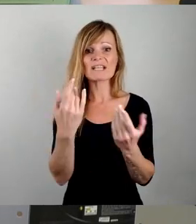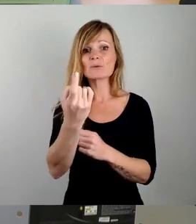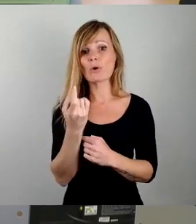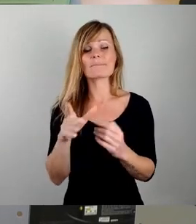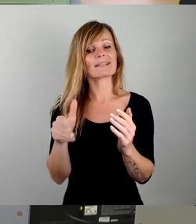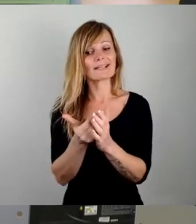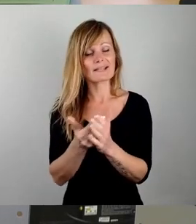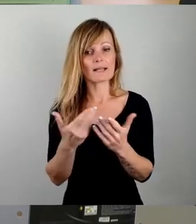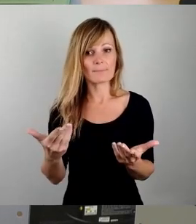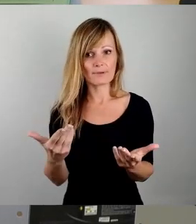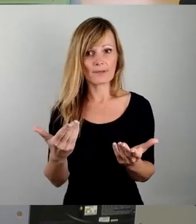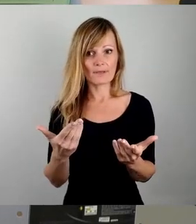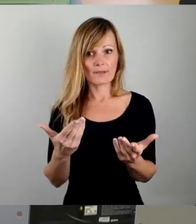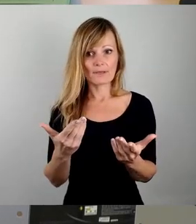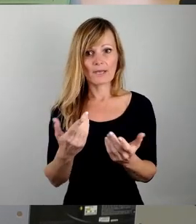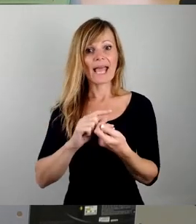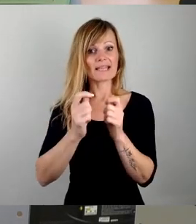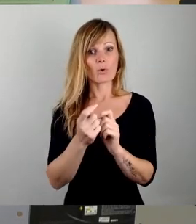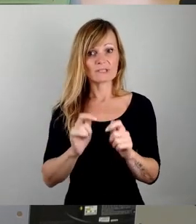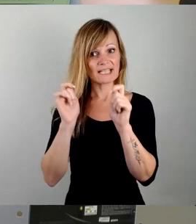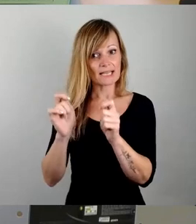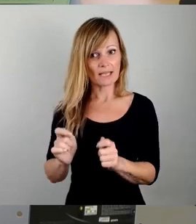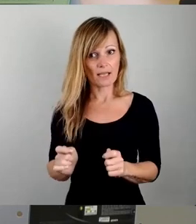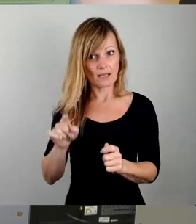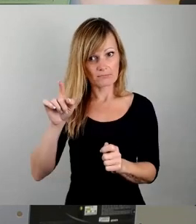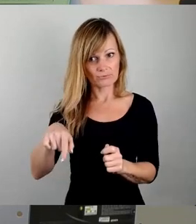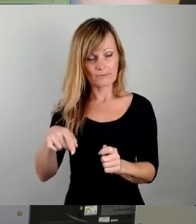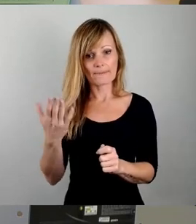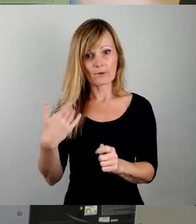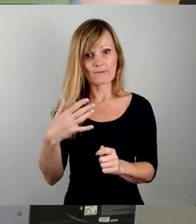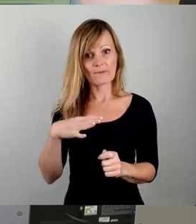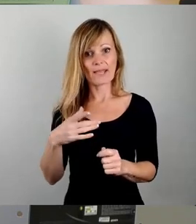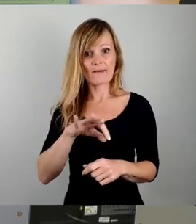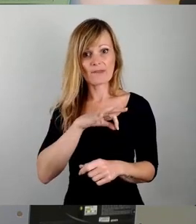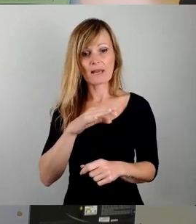den Änderungsanträgen von Freien Wählern, AfD